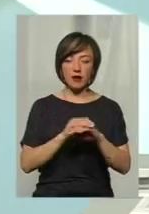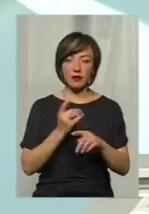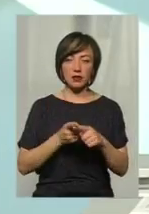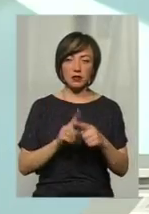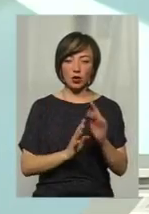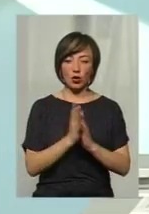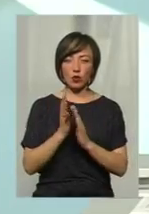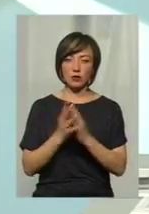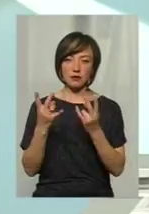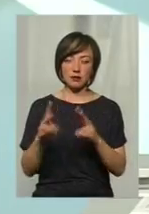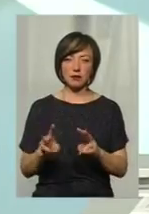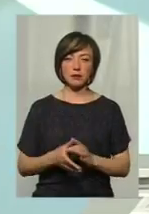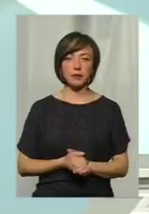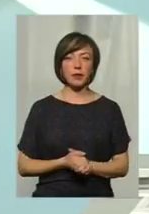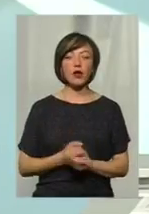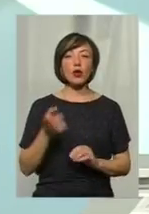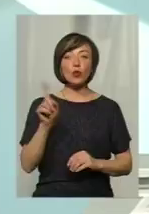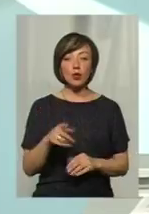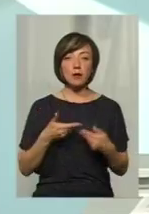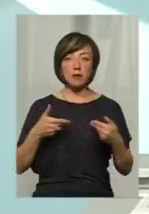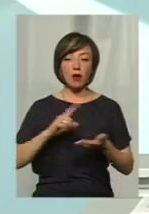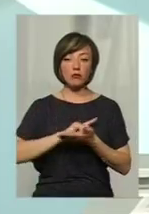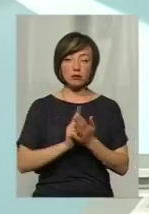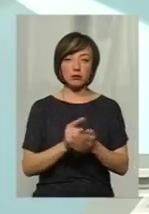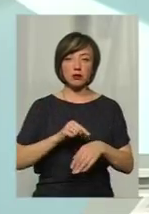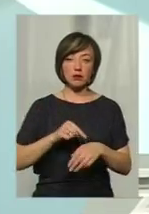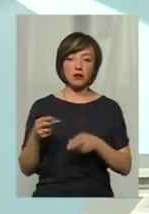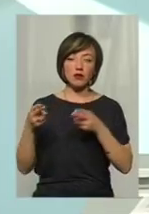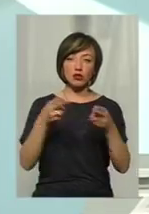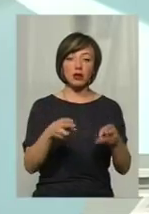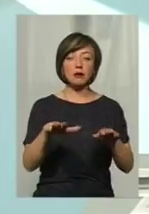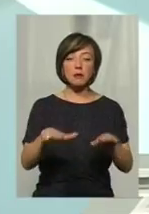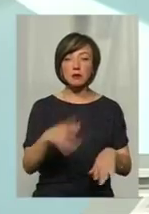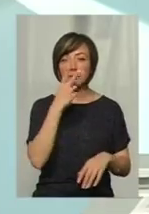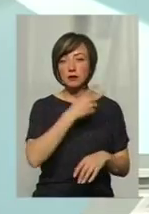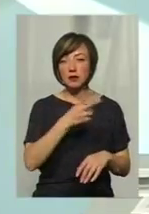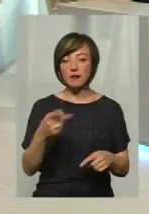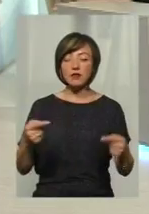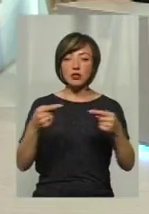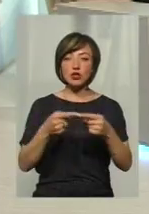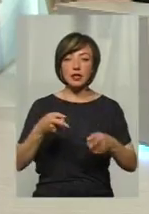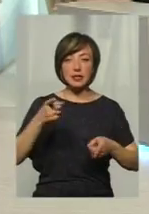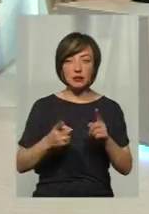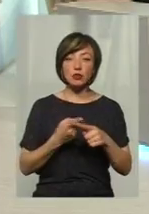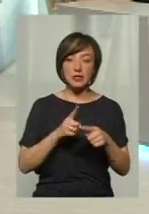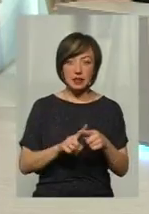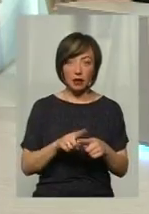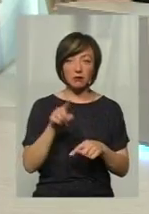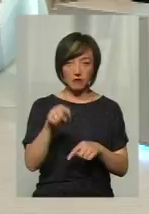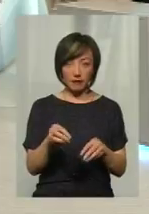шкідливих об'єктів. Тоді ми будемо оперативно реагувати, виїжджати на місце, визначати, чи дійсно це вони.